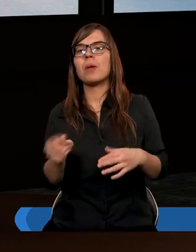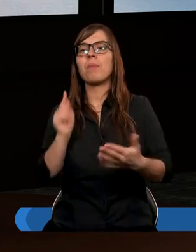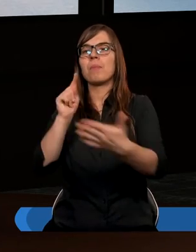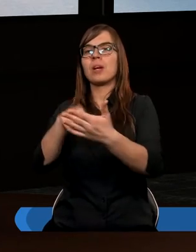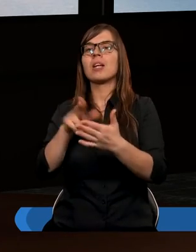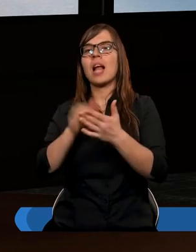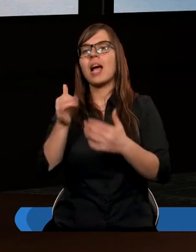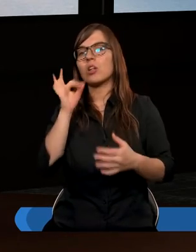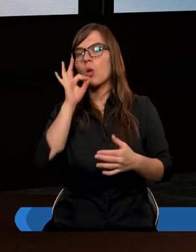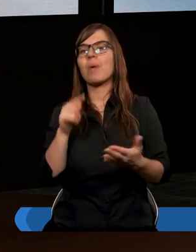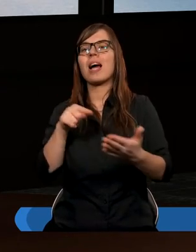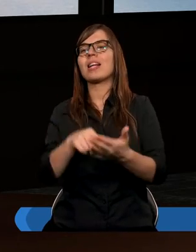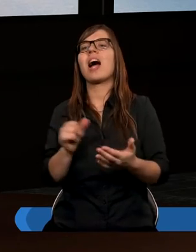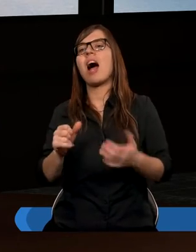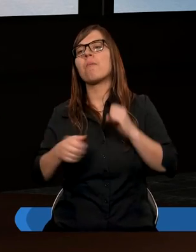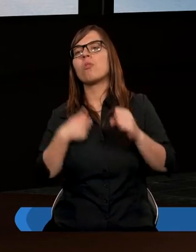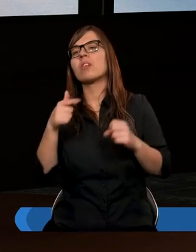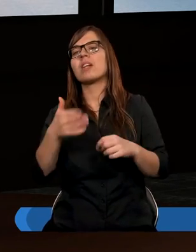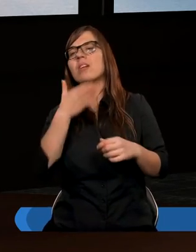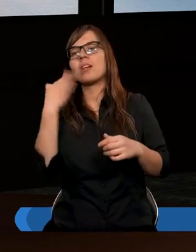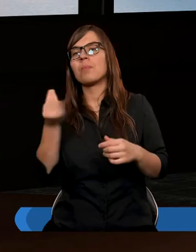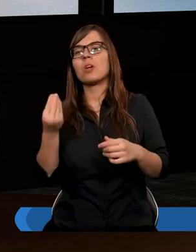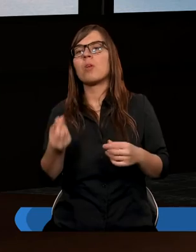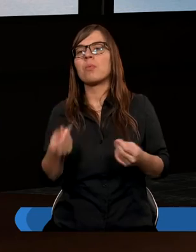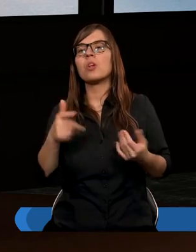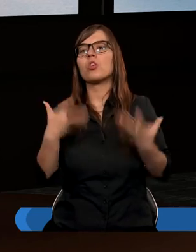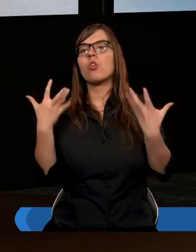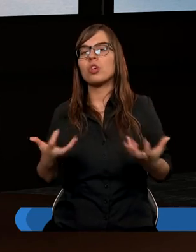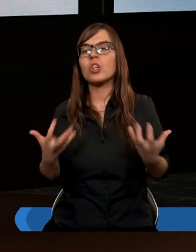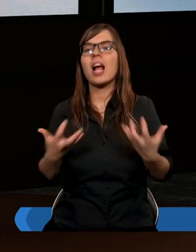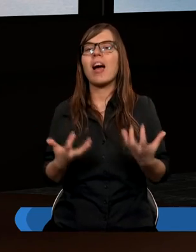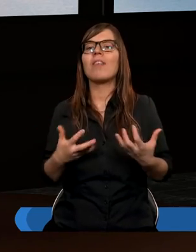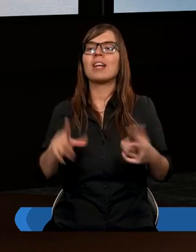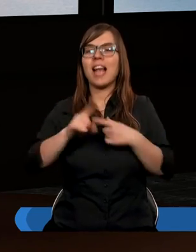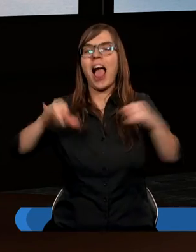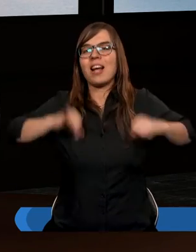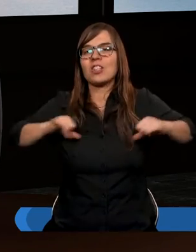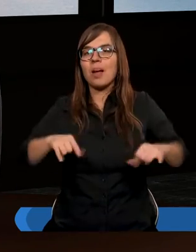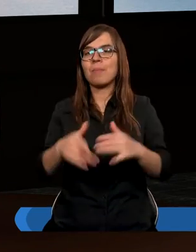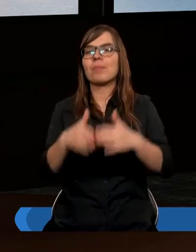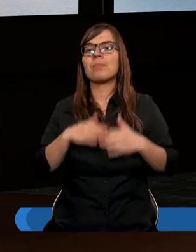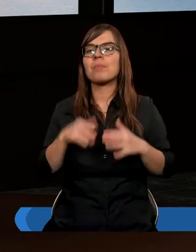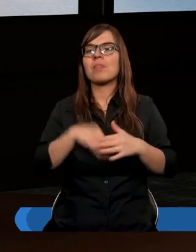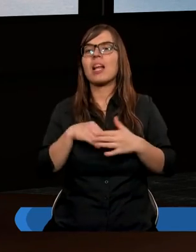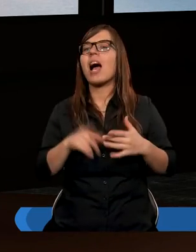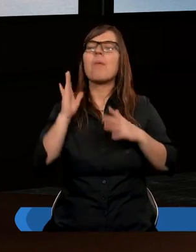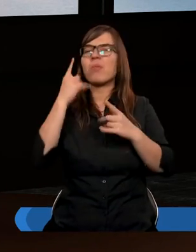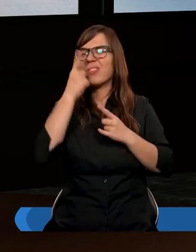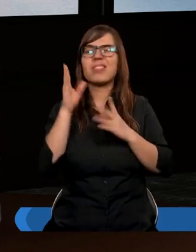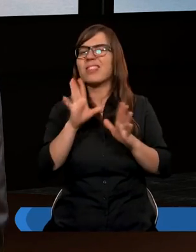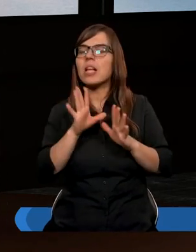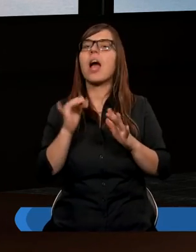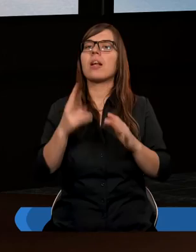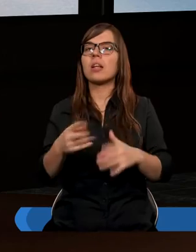przeznaczyć jak na jakieś dobre cele ale ponieważ wtedy nie miałem jeszcze pieniędzy to chciałem dla siebie to zachować ale postanowiłem że jednak nie